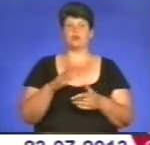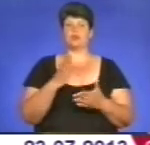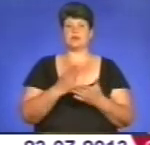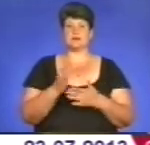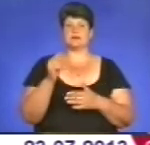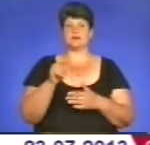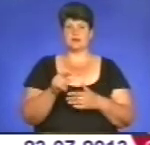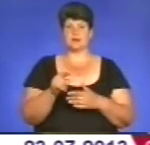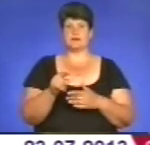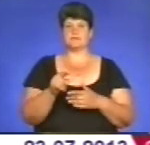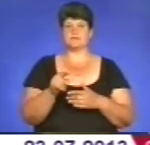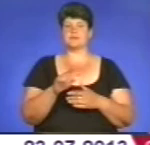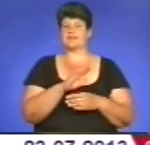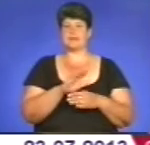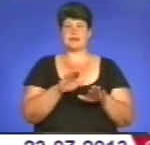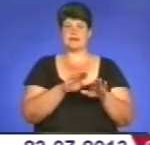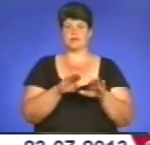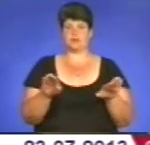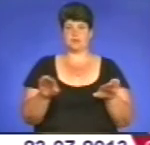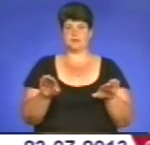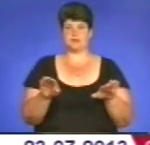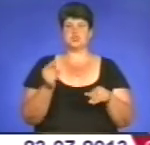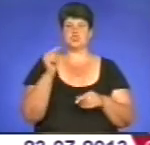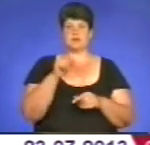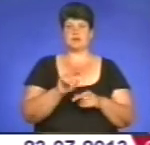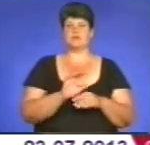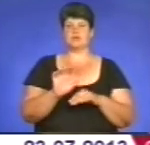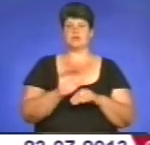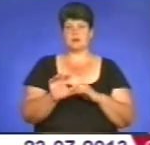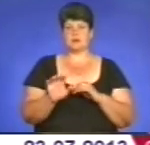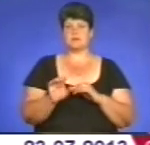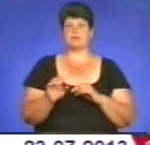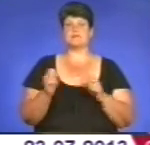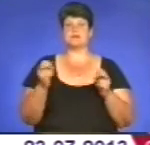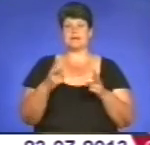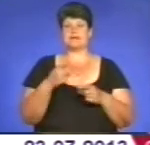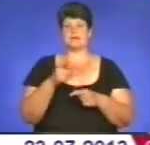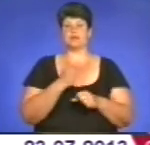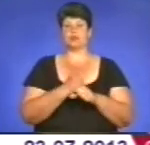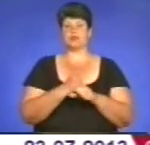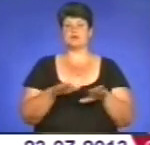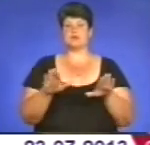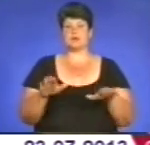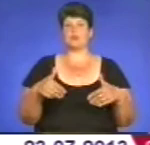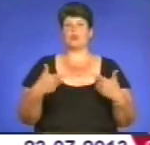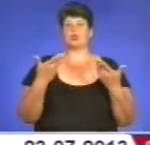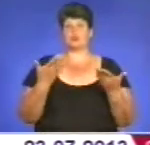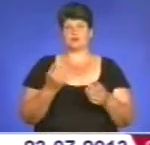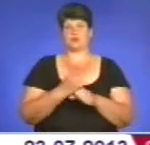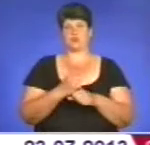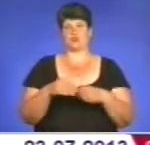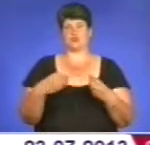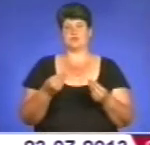нерівномірність між тими випускниками, їхніми спеціалізаціями, і тими робочими місцями, які пропонуються роботодавцями.